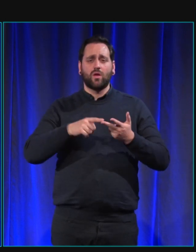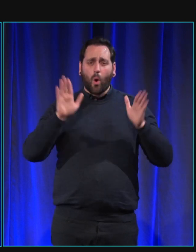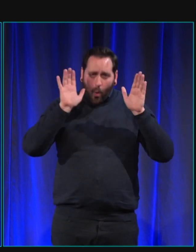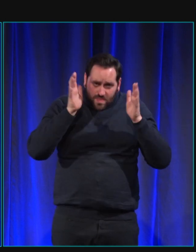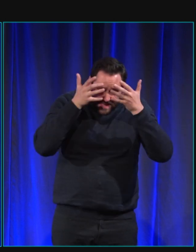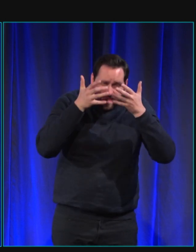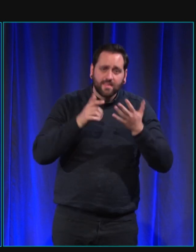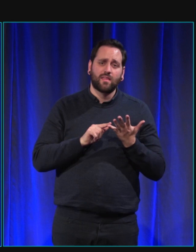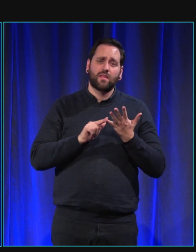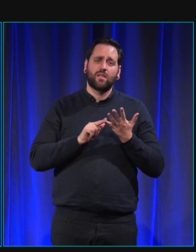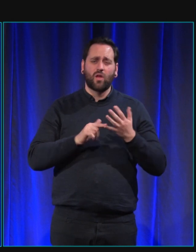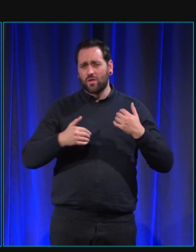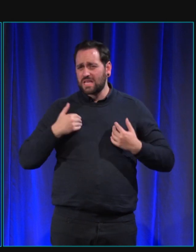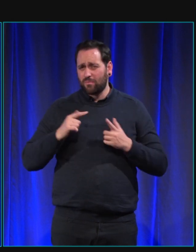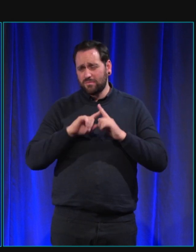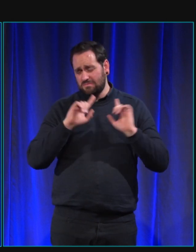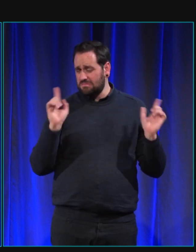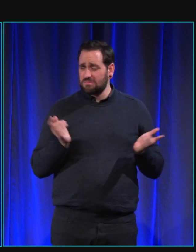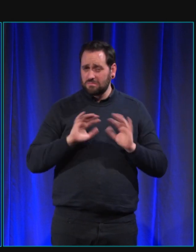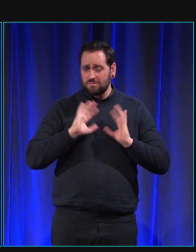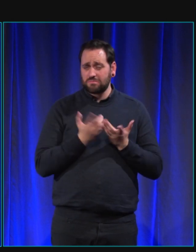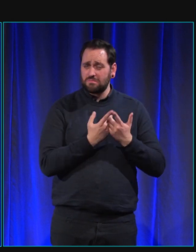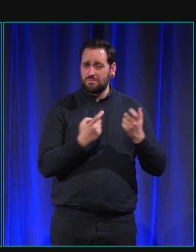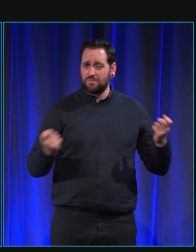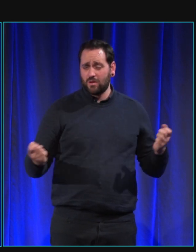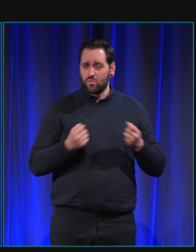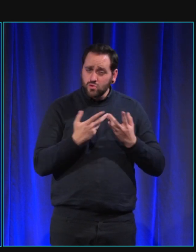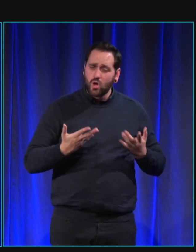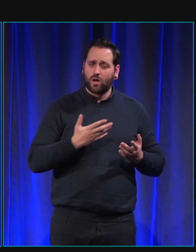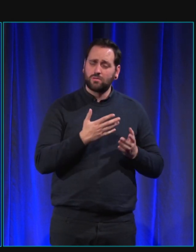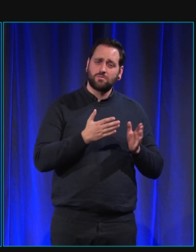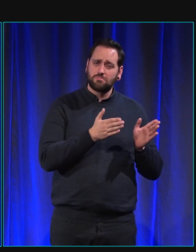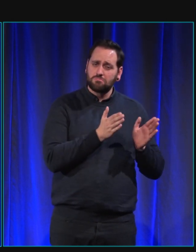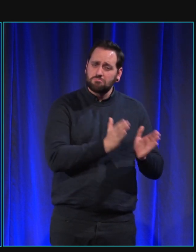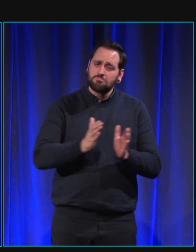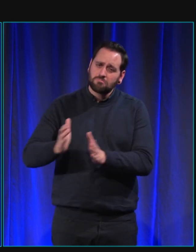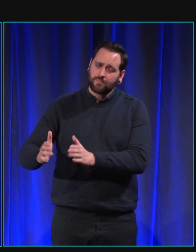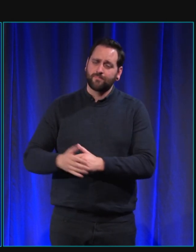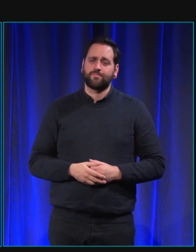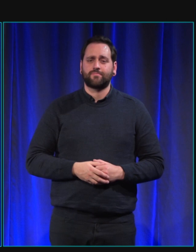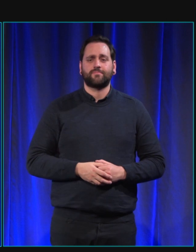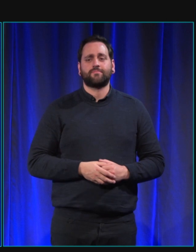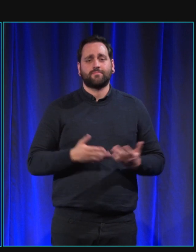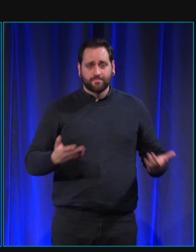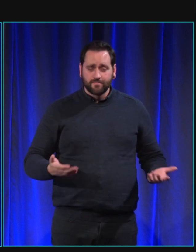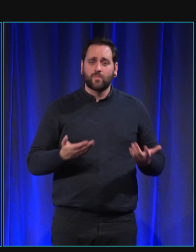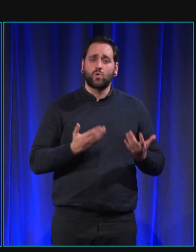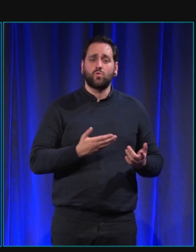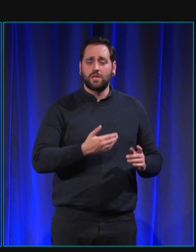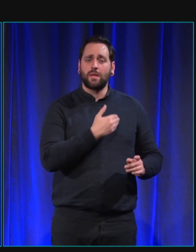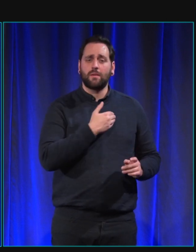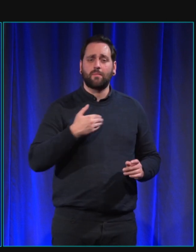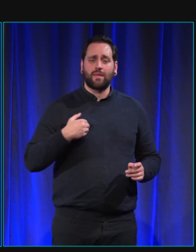différents types de chiens d'assistance voilà vous avez aujourd'hui Mathilde Noury une mobilité réduite